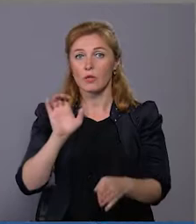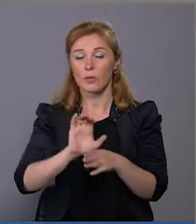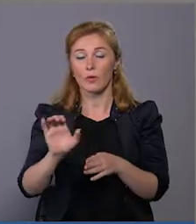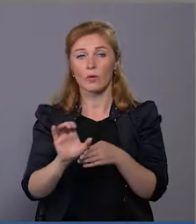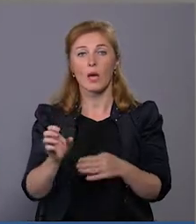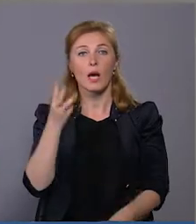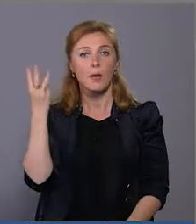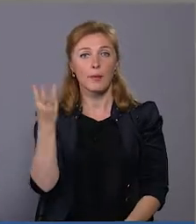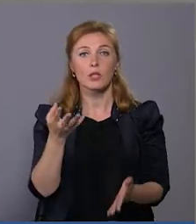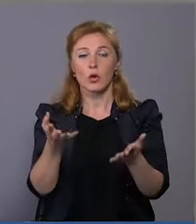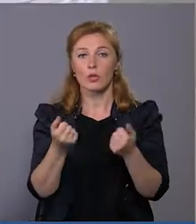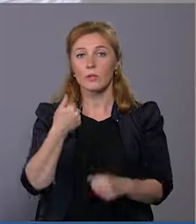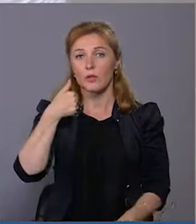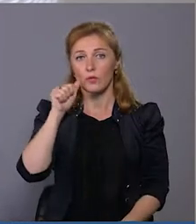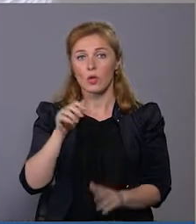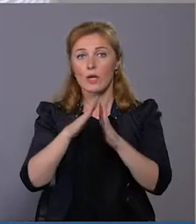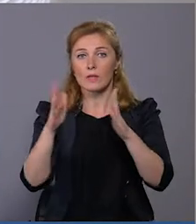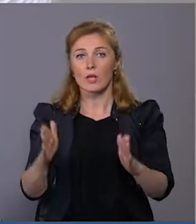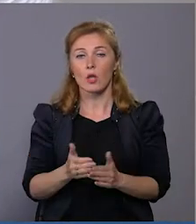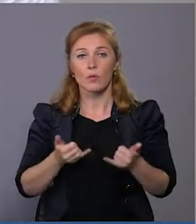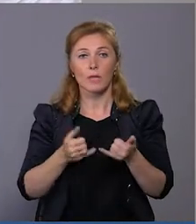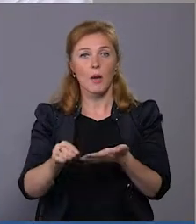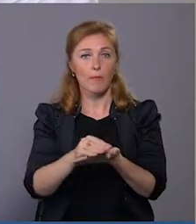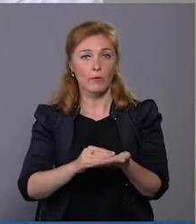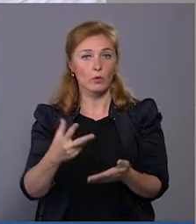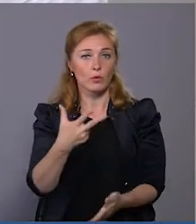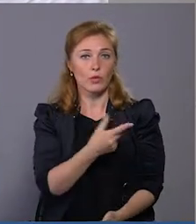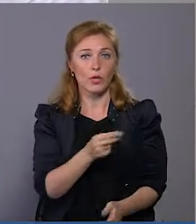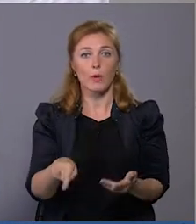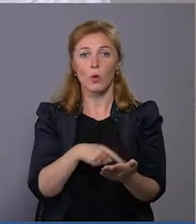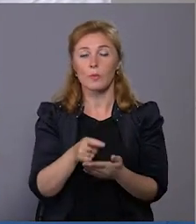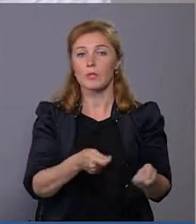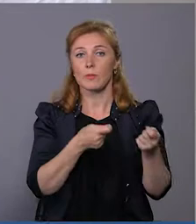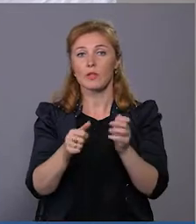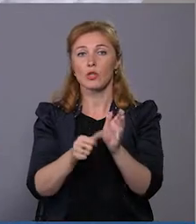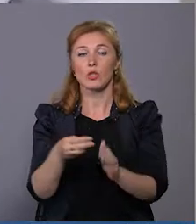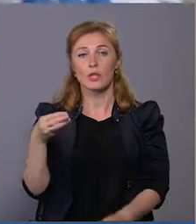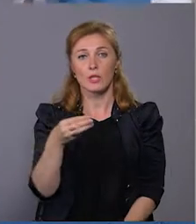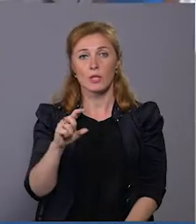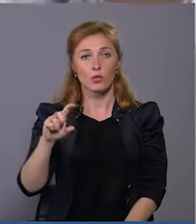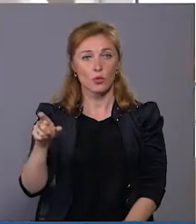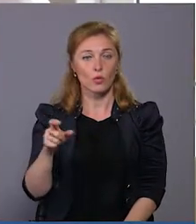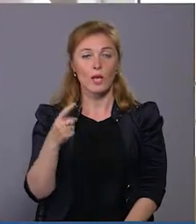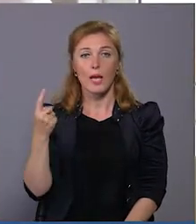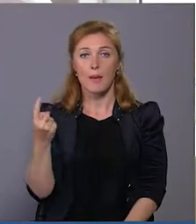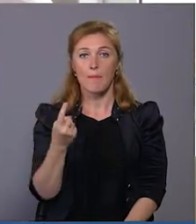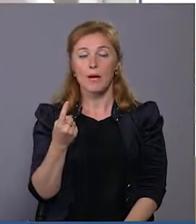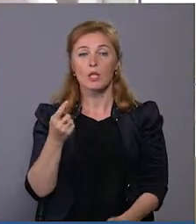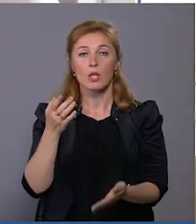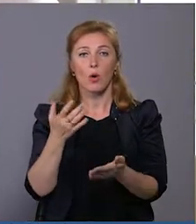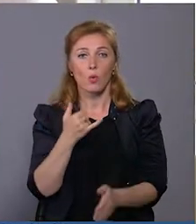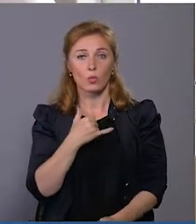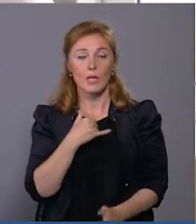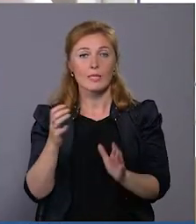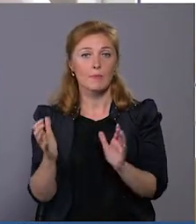Хмельниччина отримала вчора. Загалом для повторних щеплень у місто доставили 6 тисяч доз. В першому ПМСНТР вона зберігається.